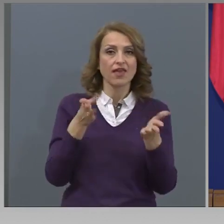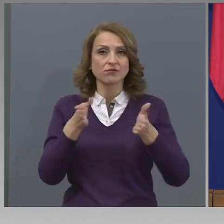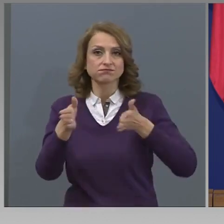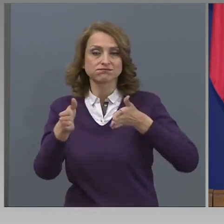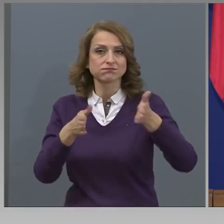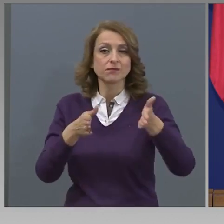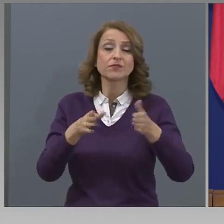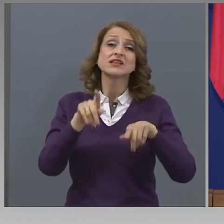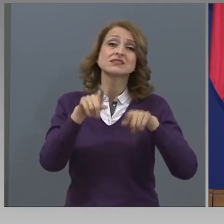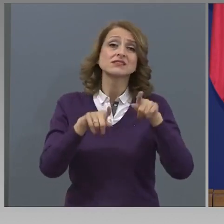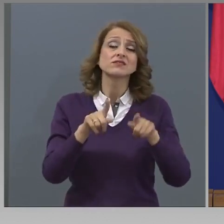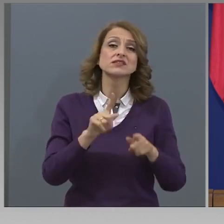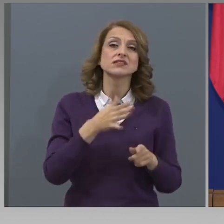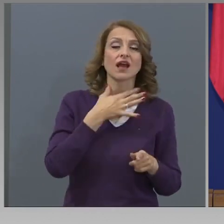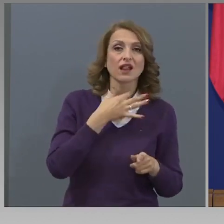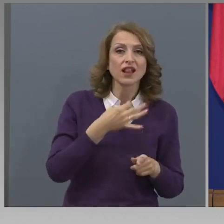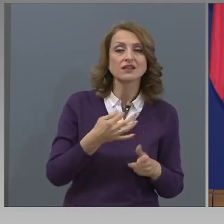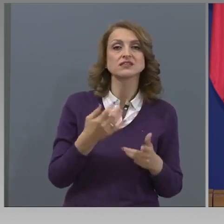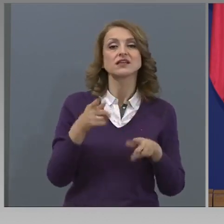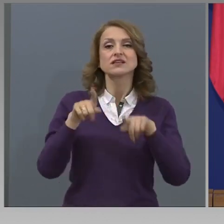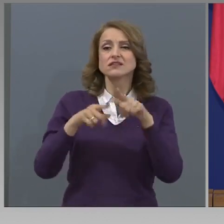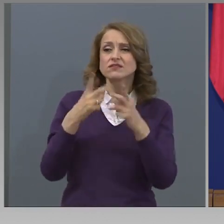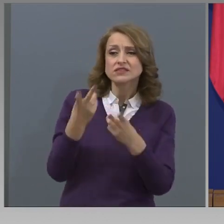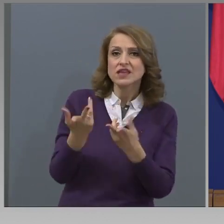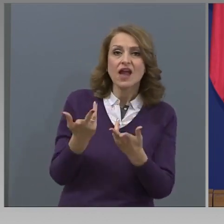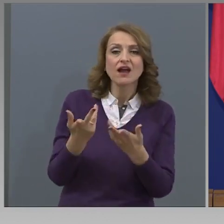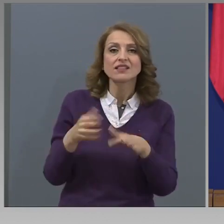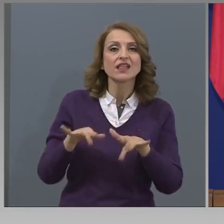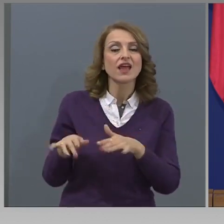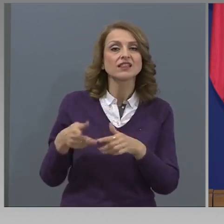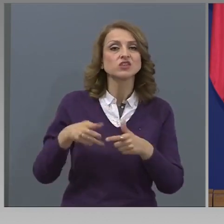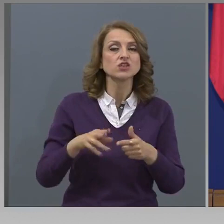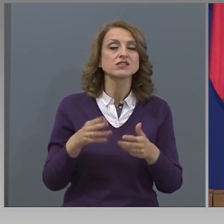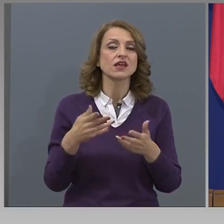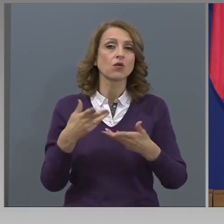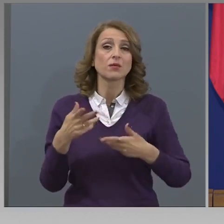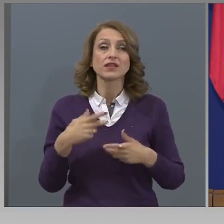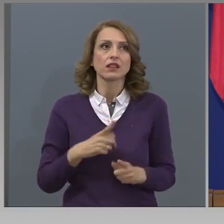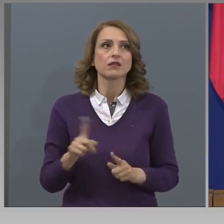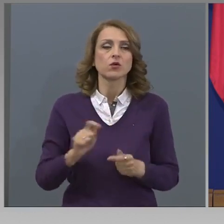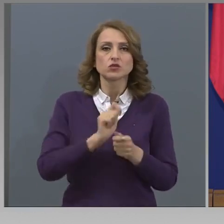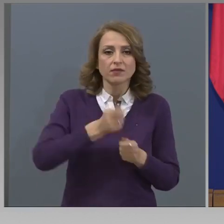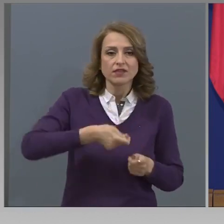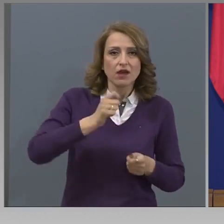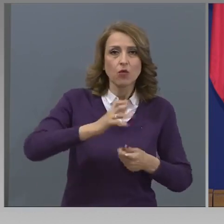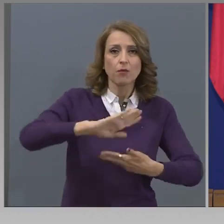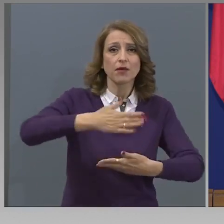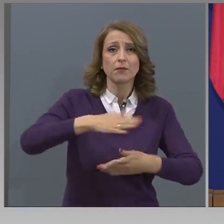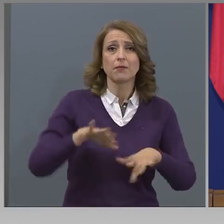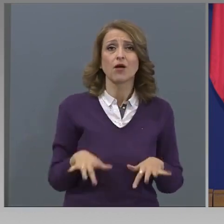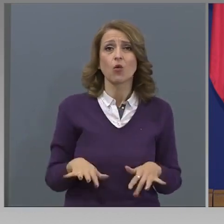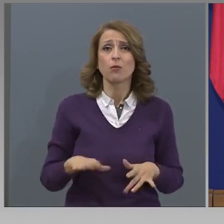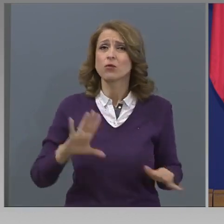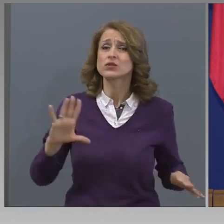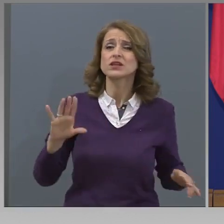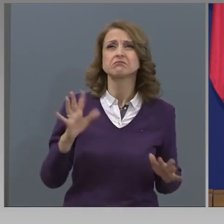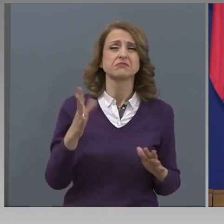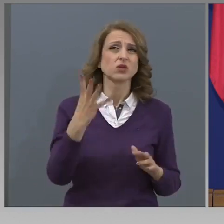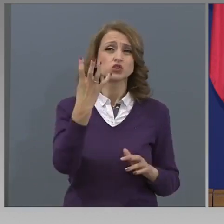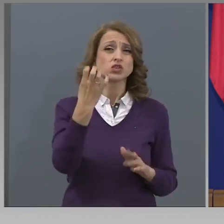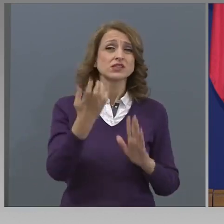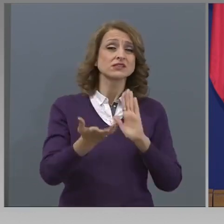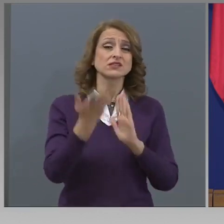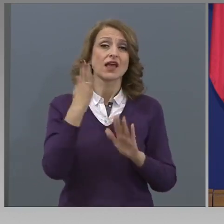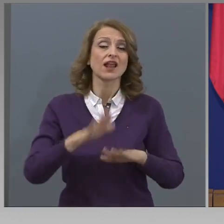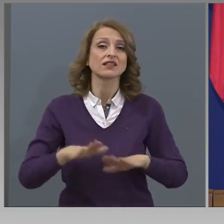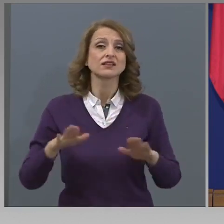за всеки клас, в зависимост от техническите възможности. Не можем да купим електронни устройства на тези близо 40 000 деца, които нямат